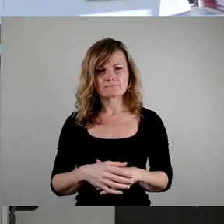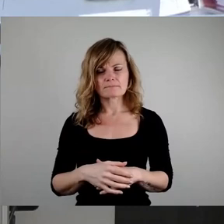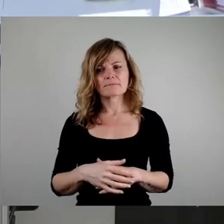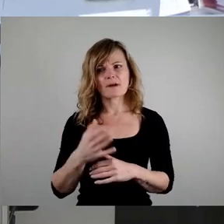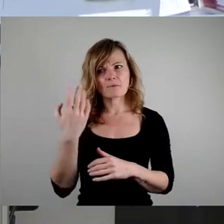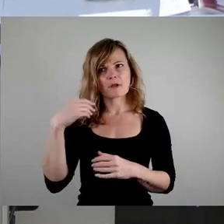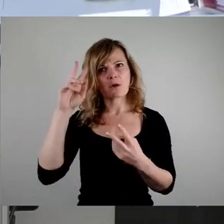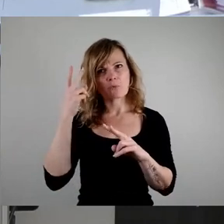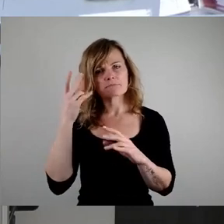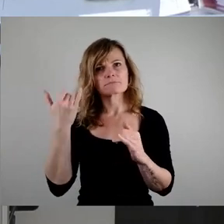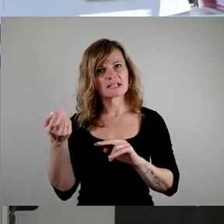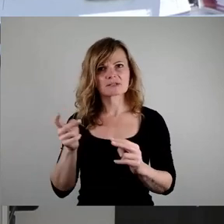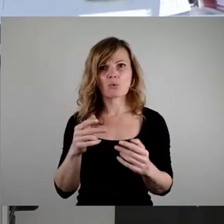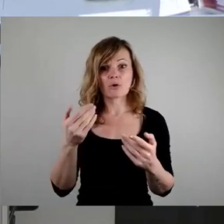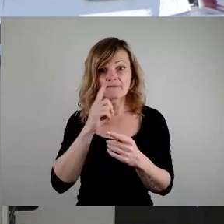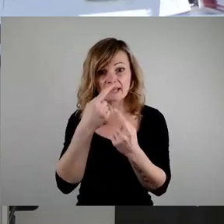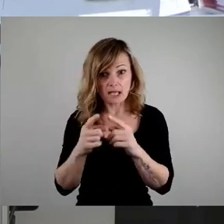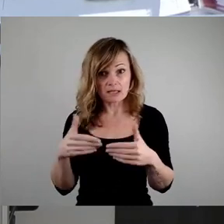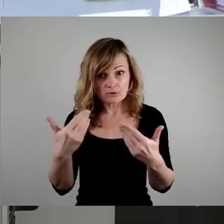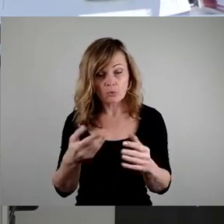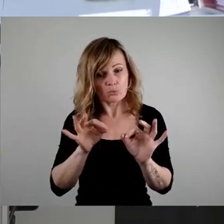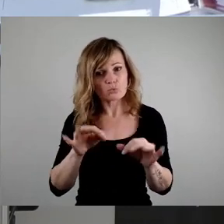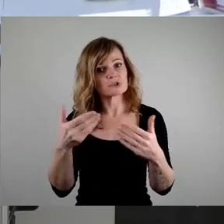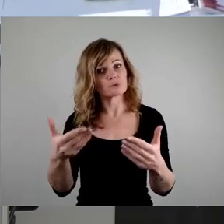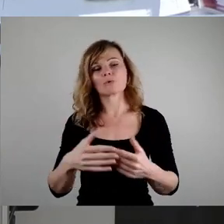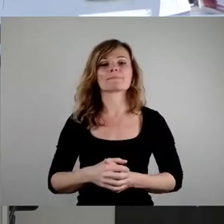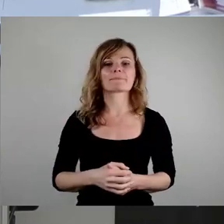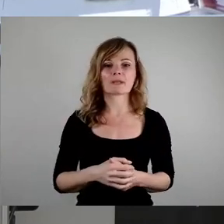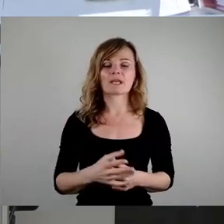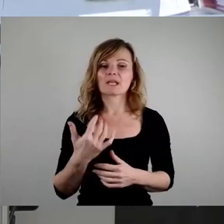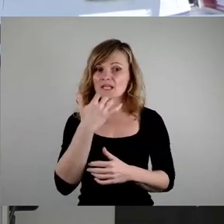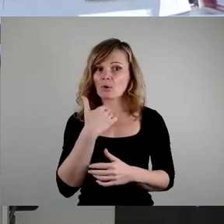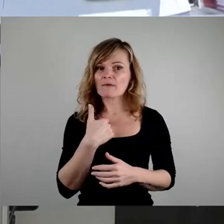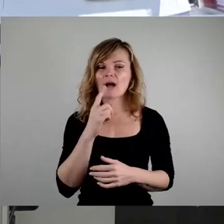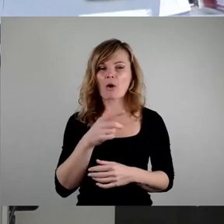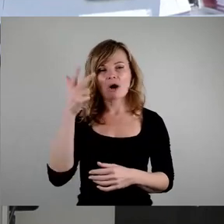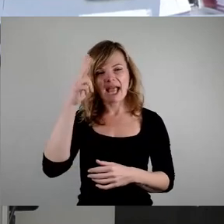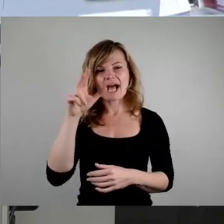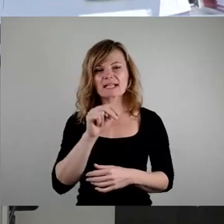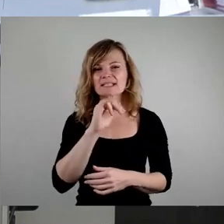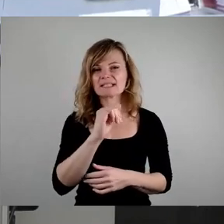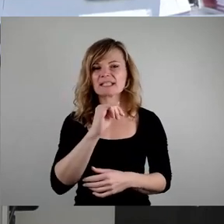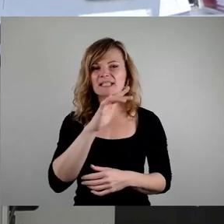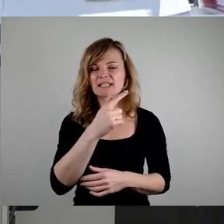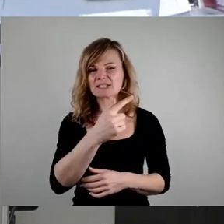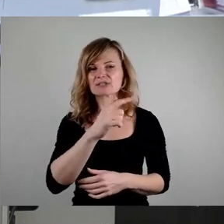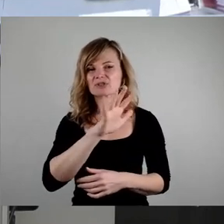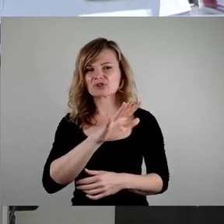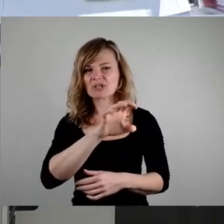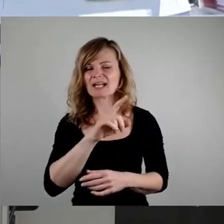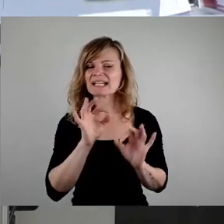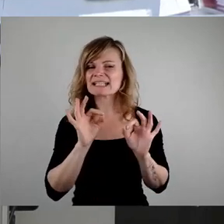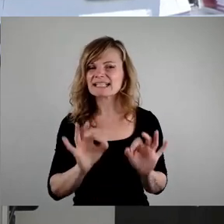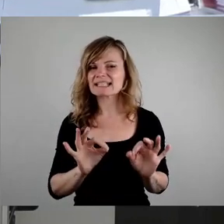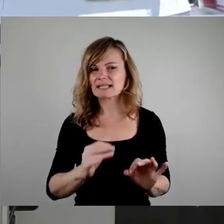läuft, ist es gut so. Ich hoffe, dass ich auch Herrn Nietzsche richtig verstanden habe, dass wer sich hier